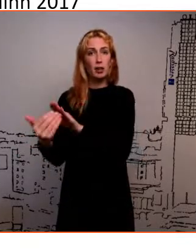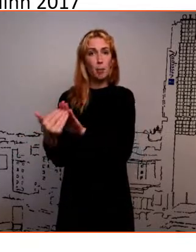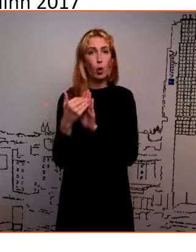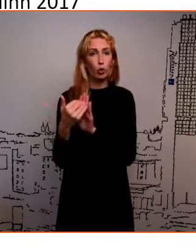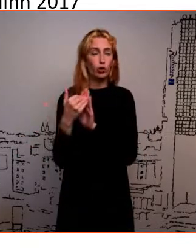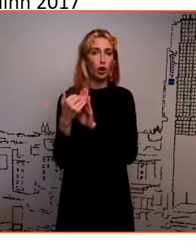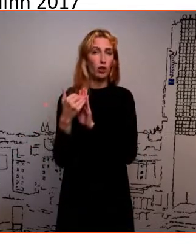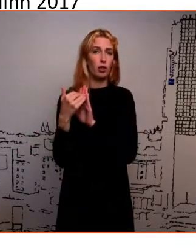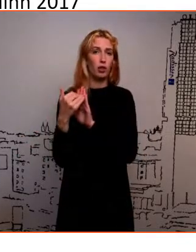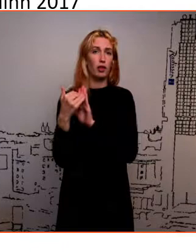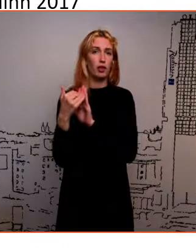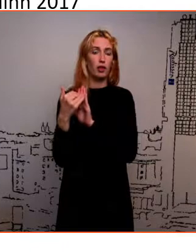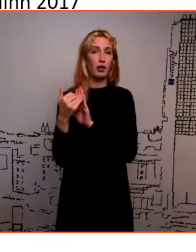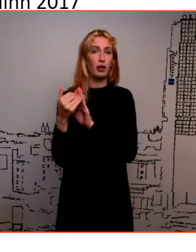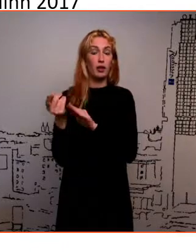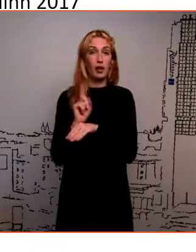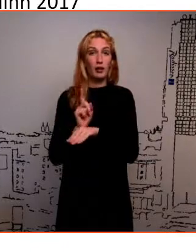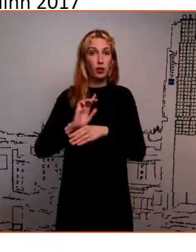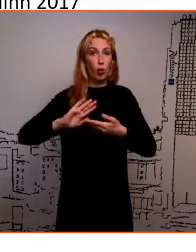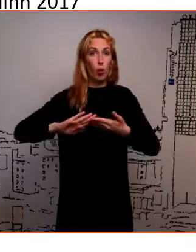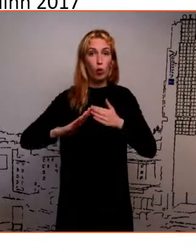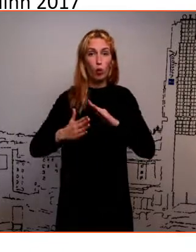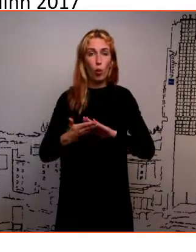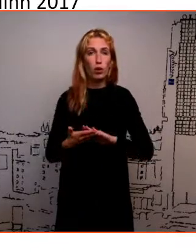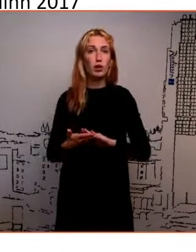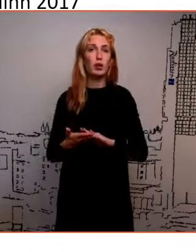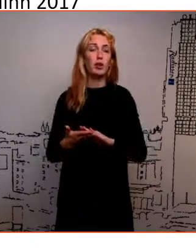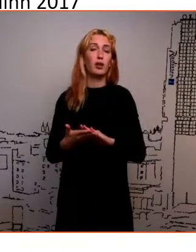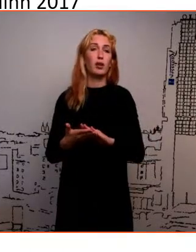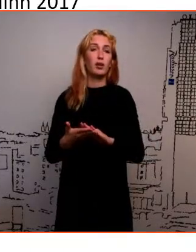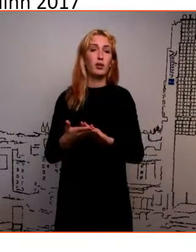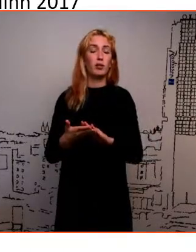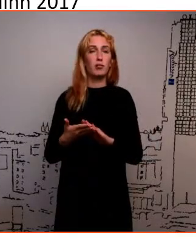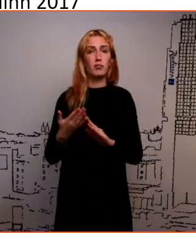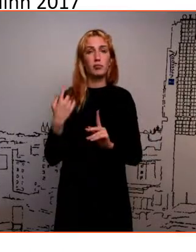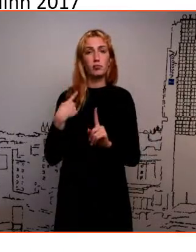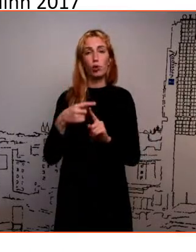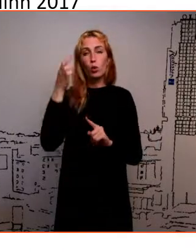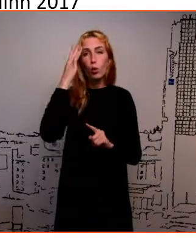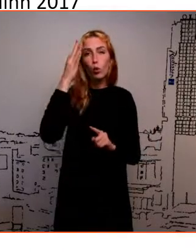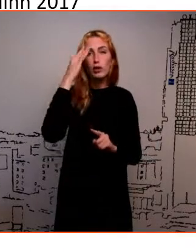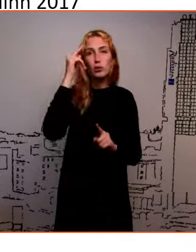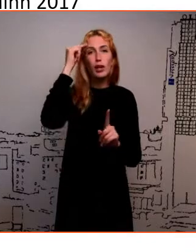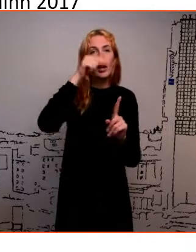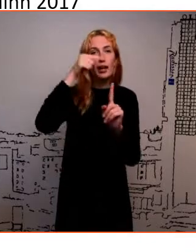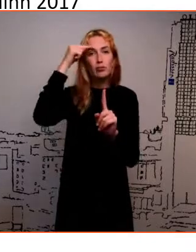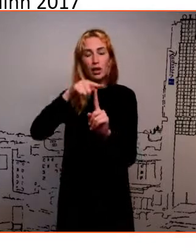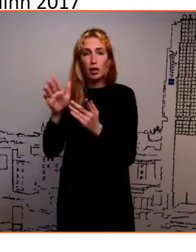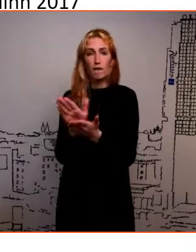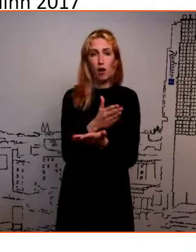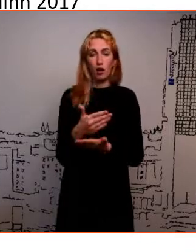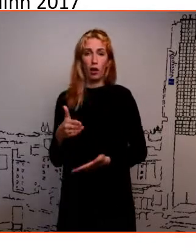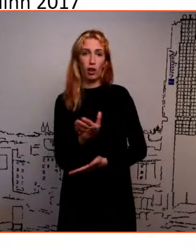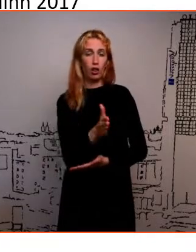hetke olukorra või staatus kuua ja siis sellise unistuste eesmärkide vahel käib siis